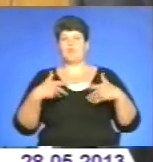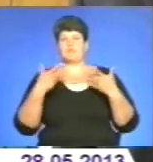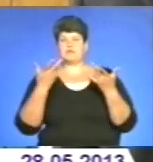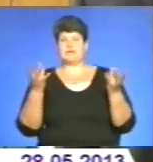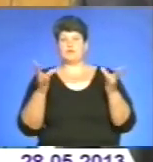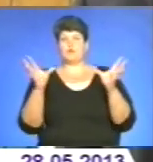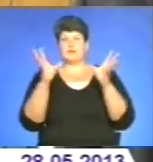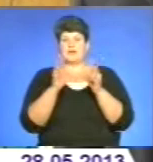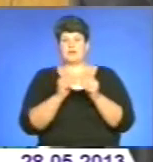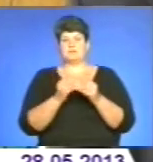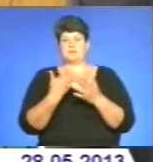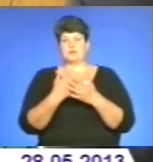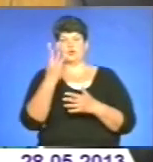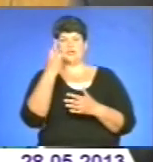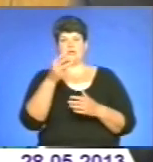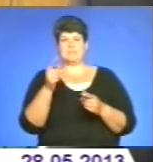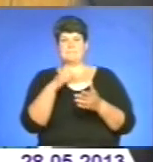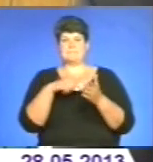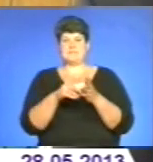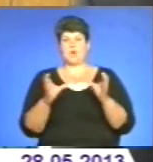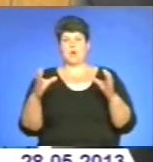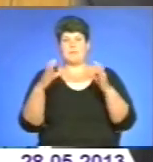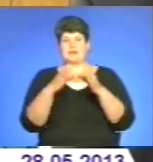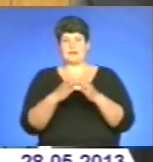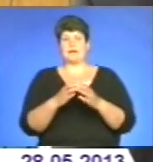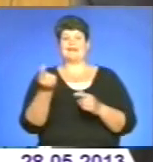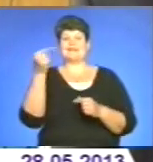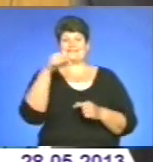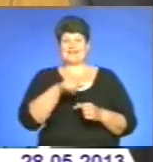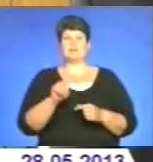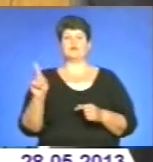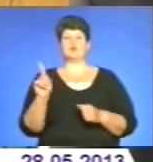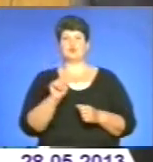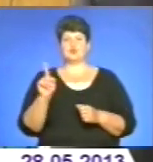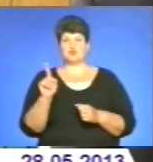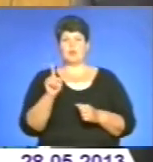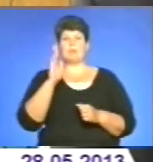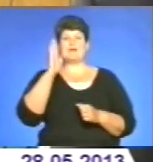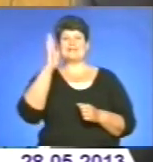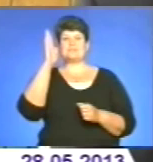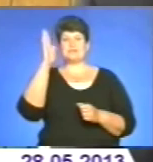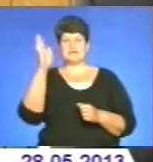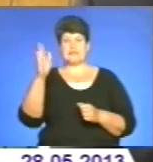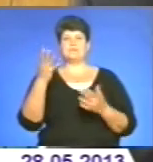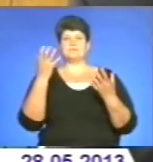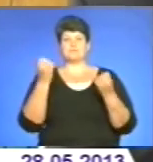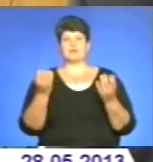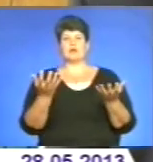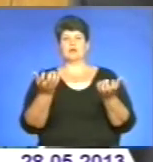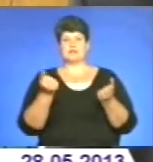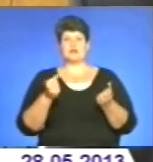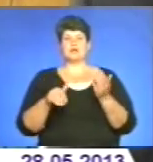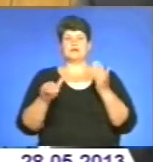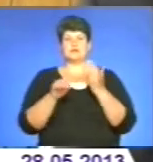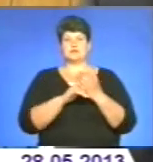міст, мінімум три міста України, з тим, щоб в перспективі ще одержати дотацію держави,